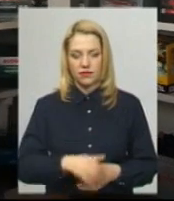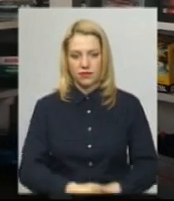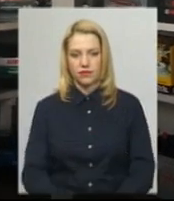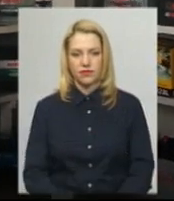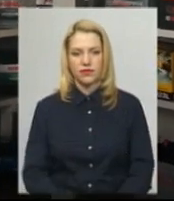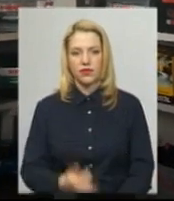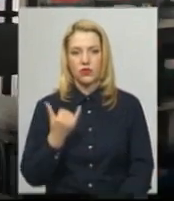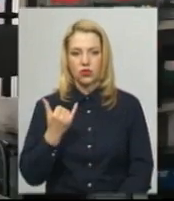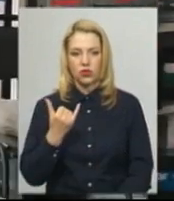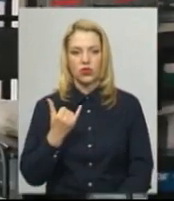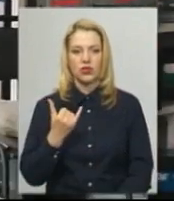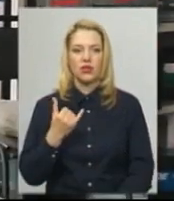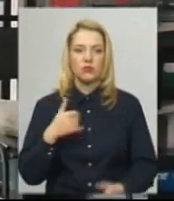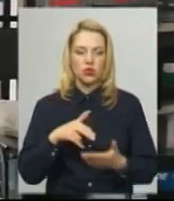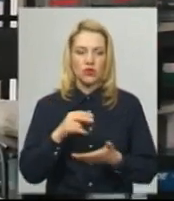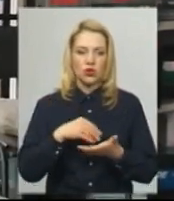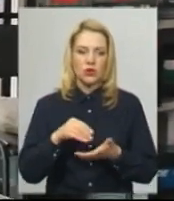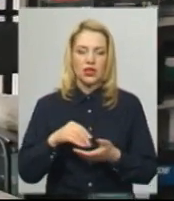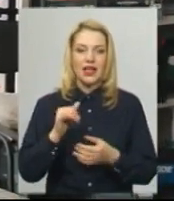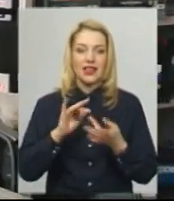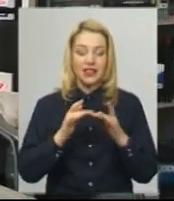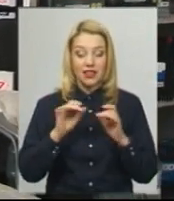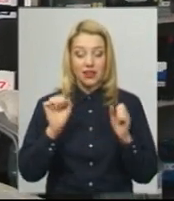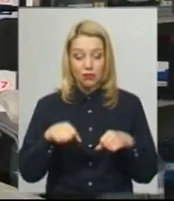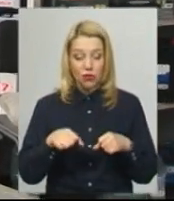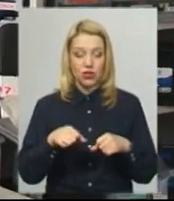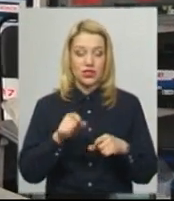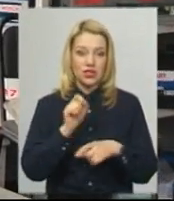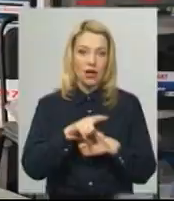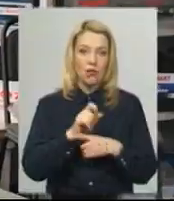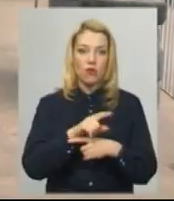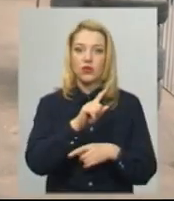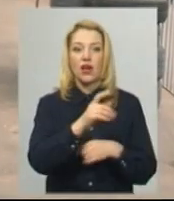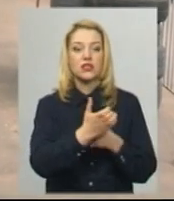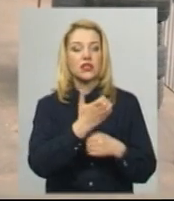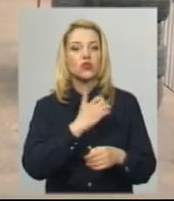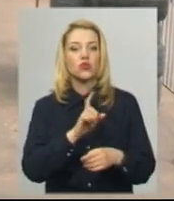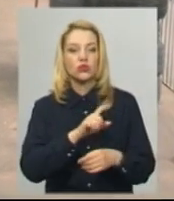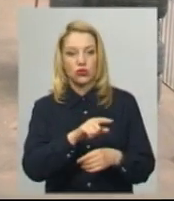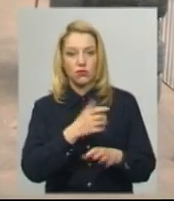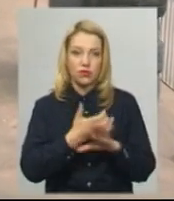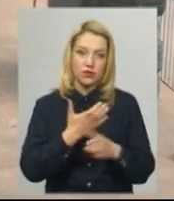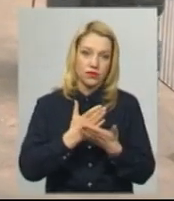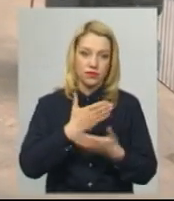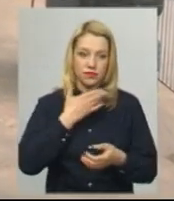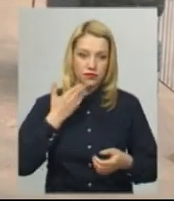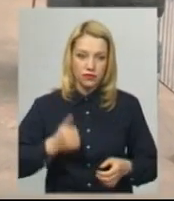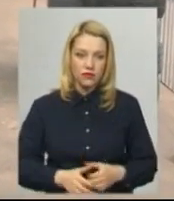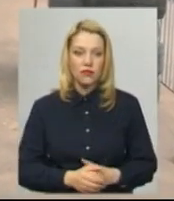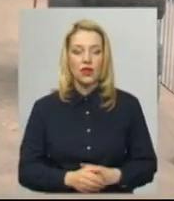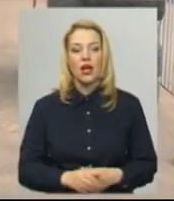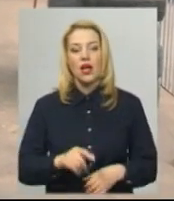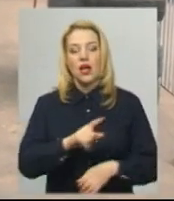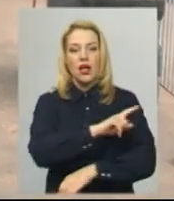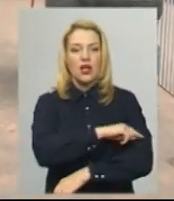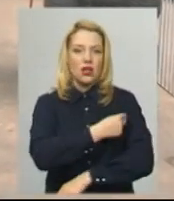Сьогодні пішов, закупився. В інтернеті можна замовити, але що може котам мішку прислати? Санітарних норм на авторинку підприємці дотримуються.